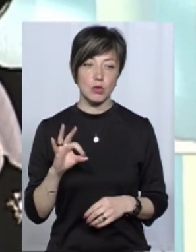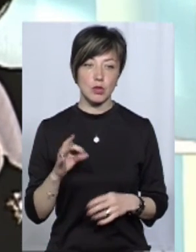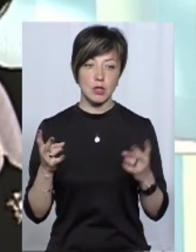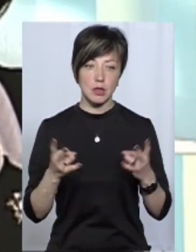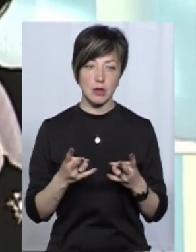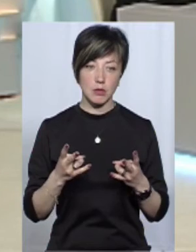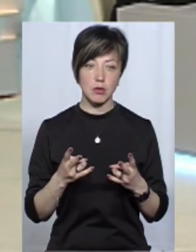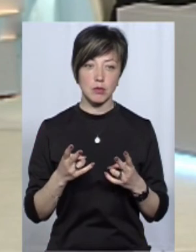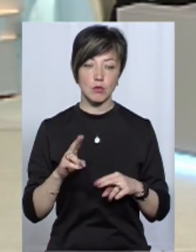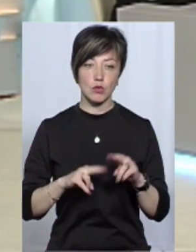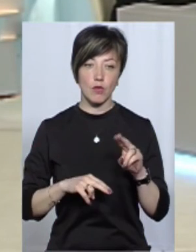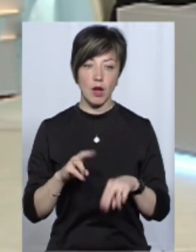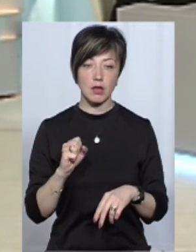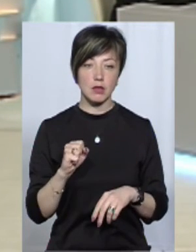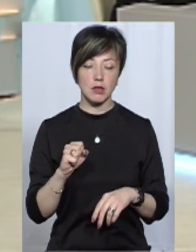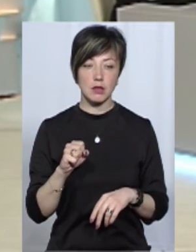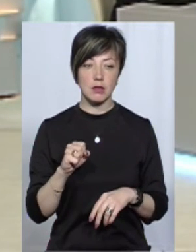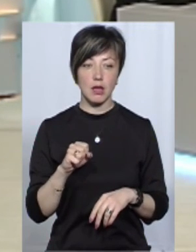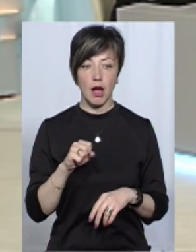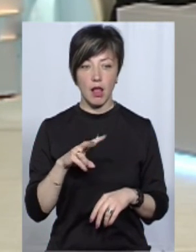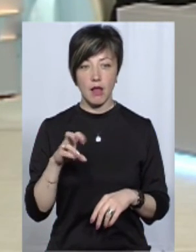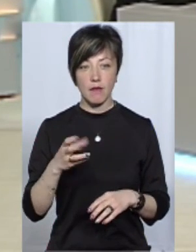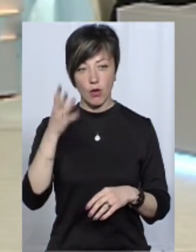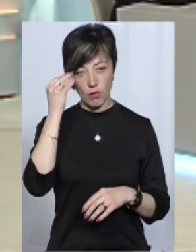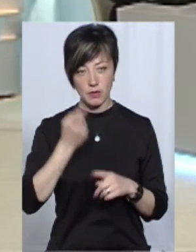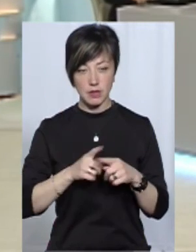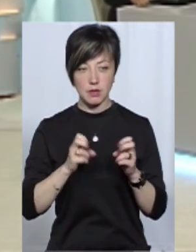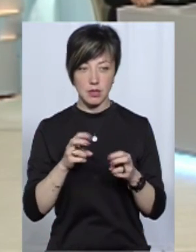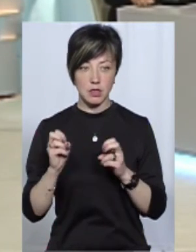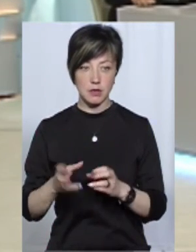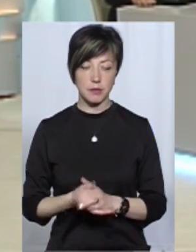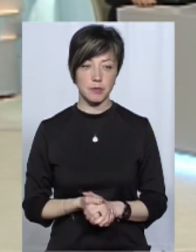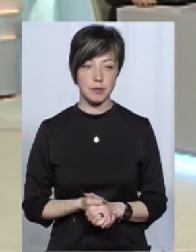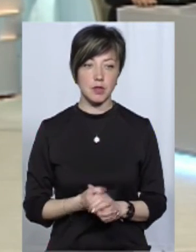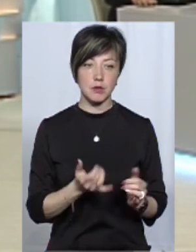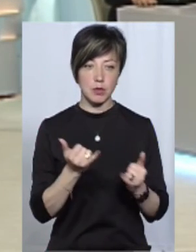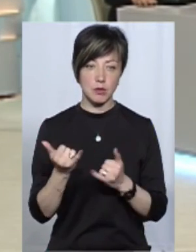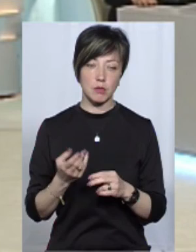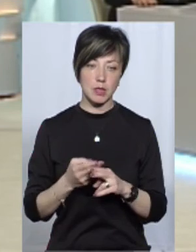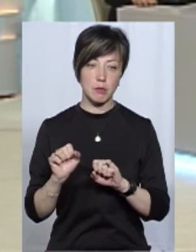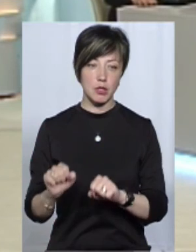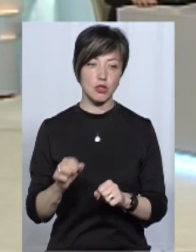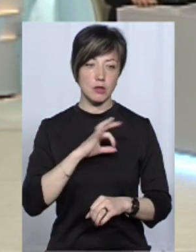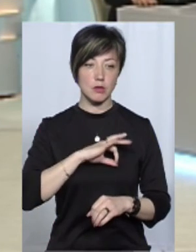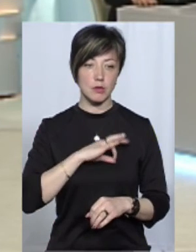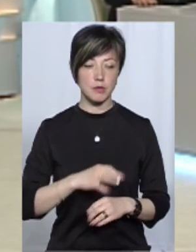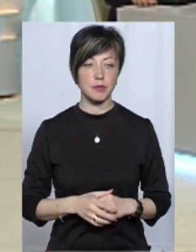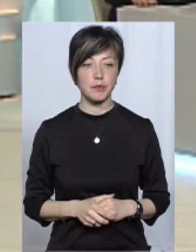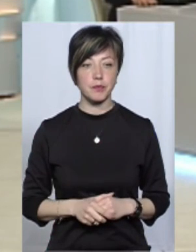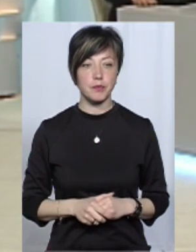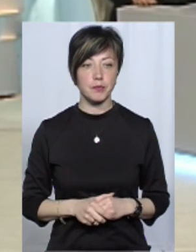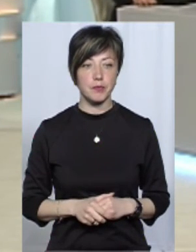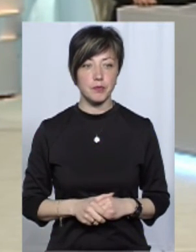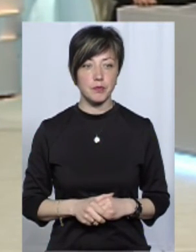треба будувати, але враховувати дійсно всі ці ризики і забезпечувати безпечну експлуатацію нейросистементу.